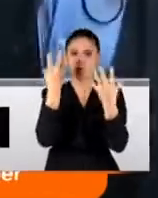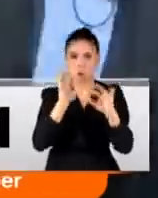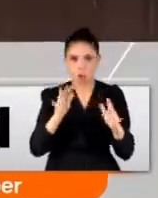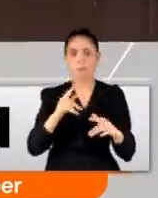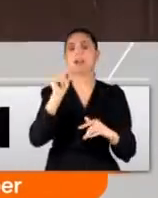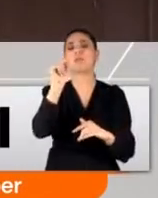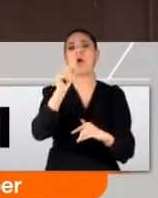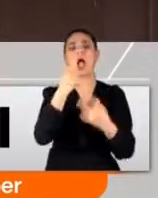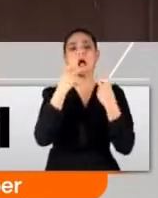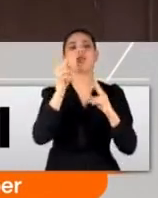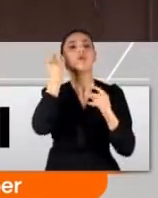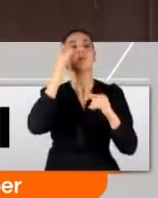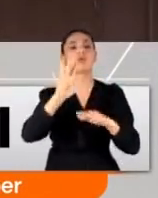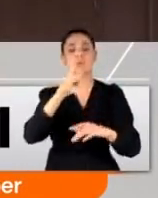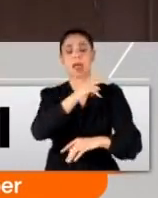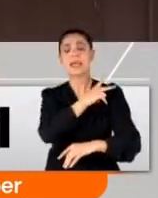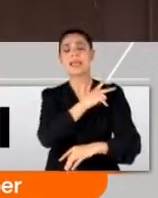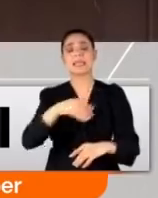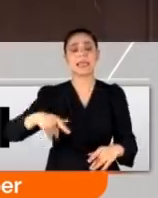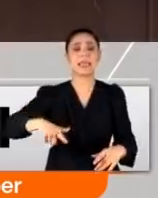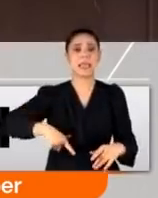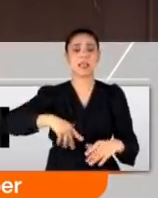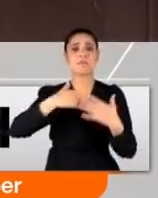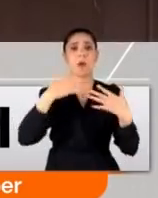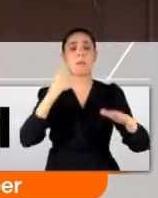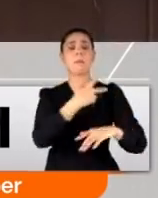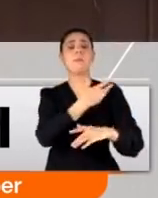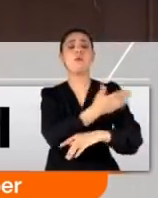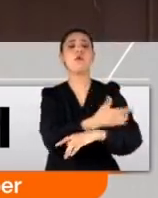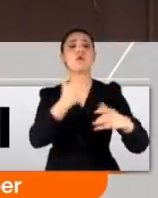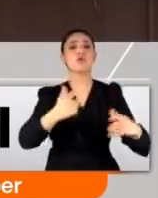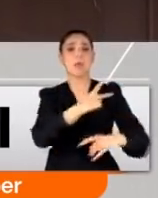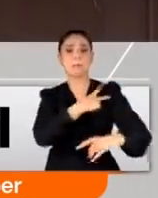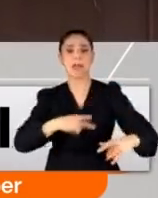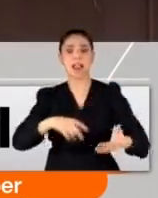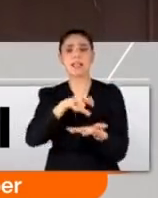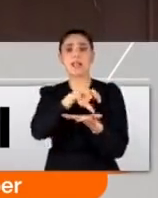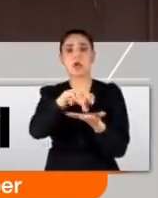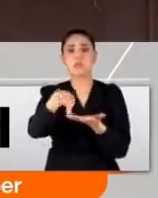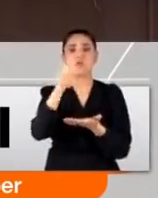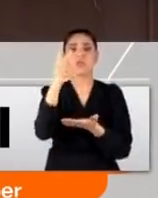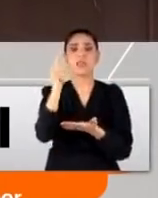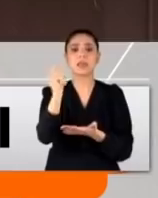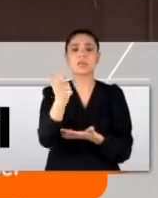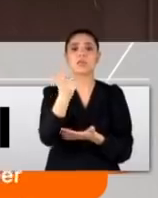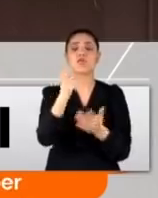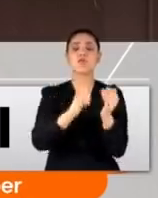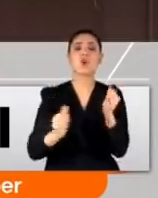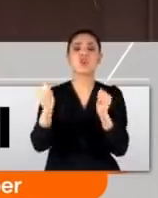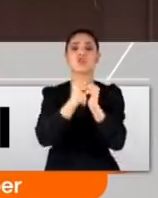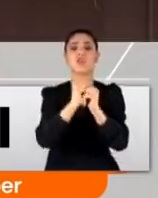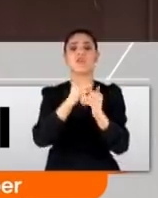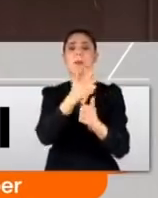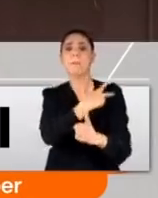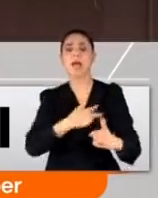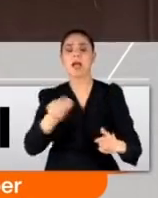unutmadı. İzmir Büyükşehir Belediyesi bütçesinin neredeyse iki buçuk katı borçlu bir belediye olarak